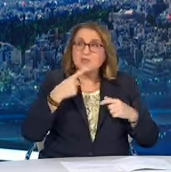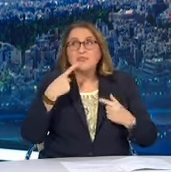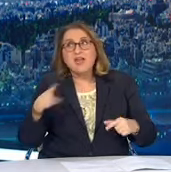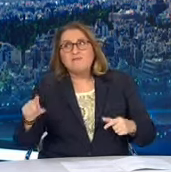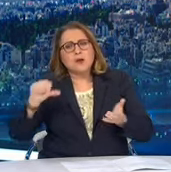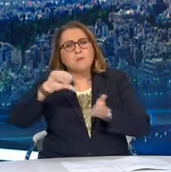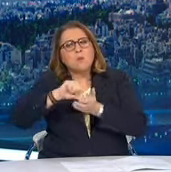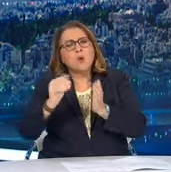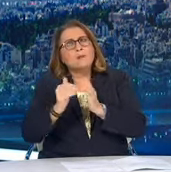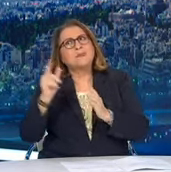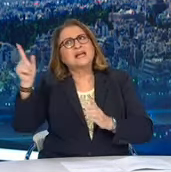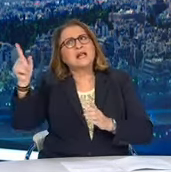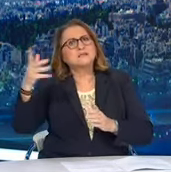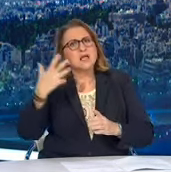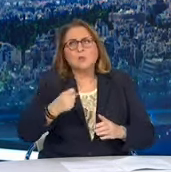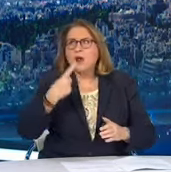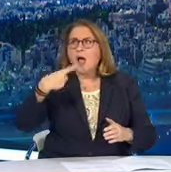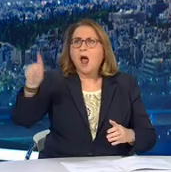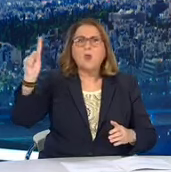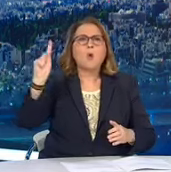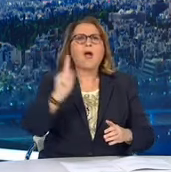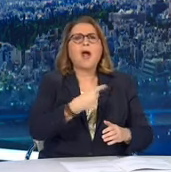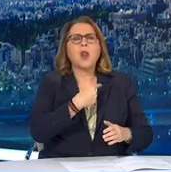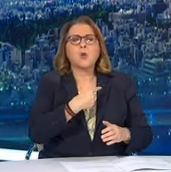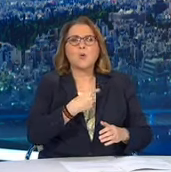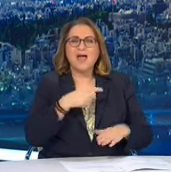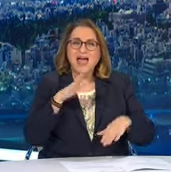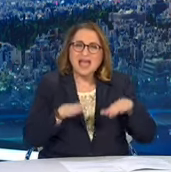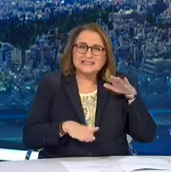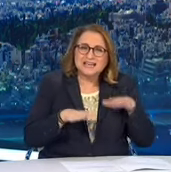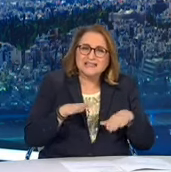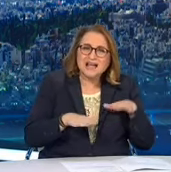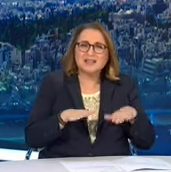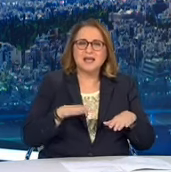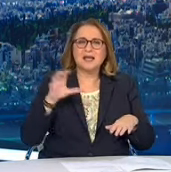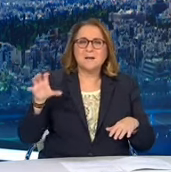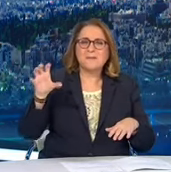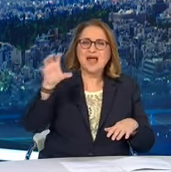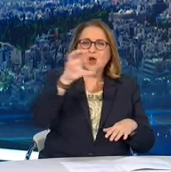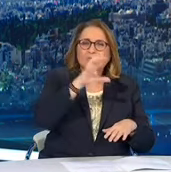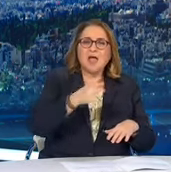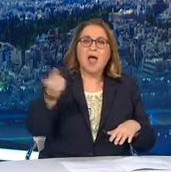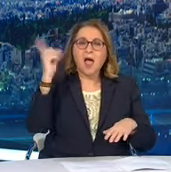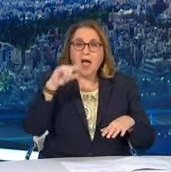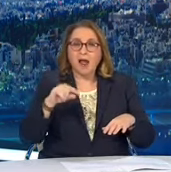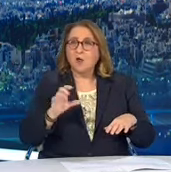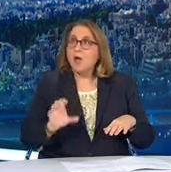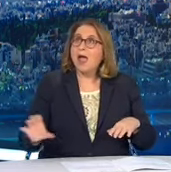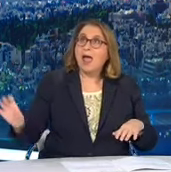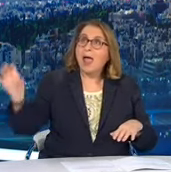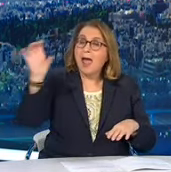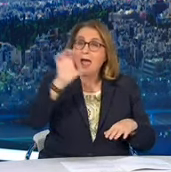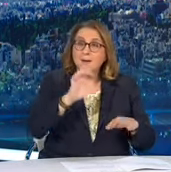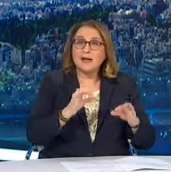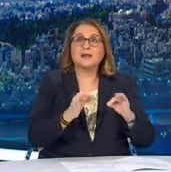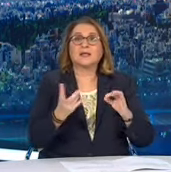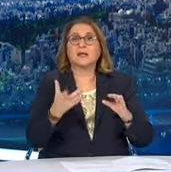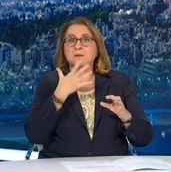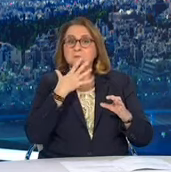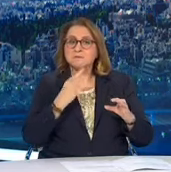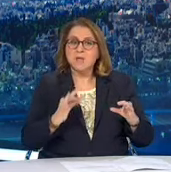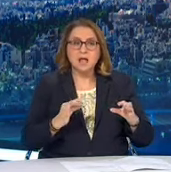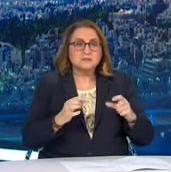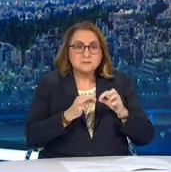στις μικρότερες περιοχές. Το έχουμε δει. Έχουμε δει τα μέτρα να δουλεύουν γρήγορα στην επαρχία που είναι πιο ανοιχτά τα